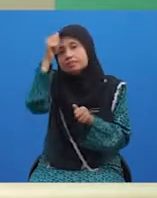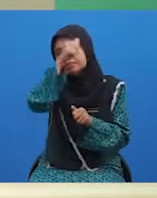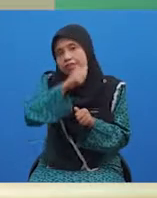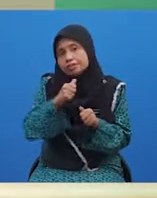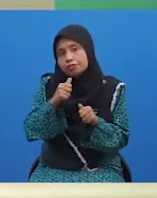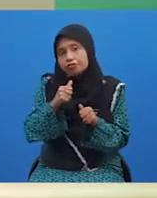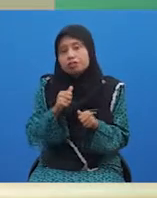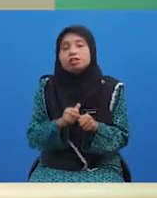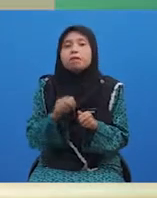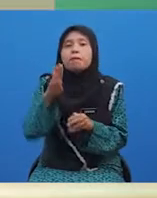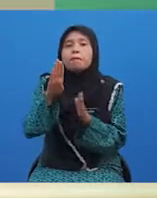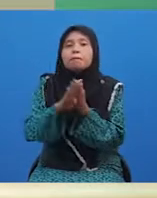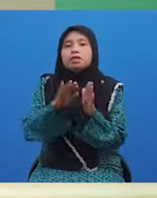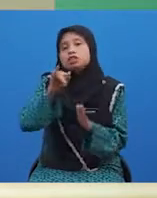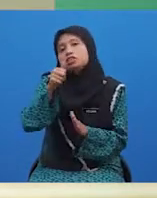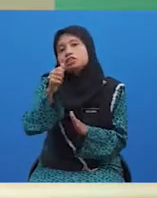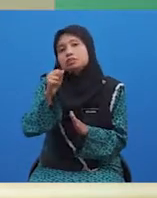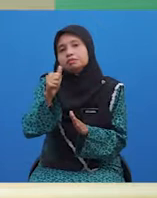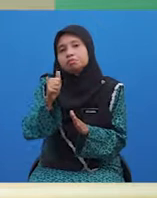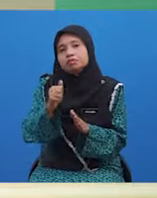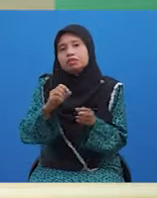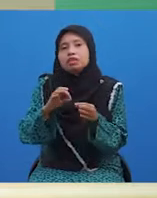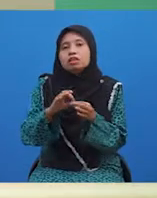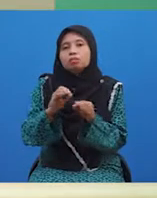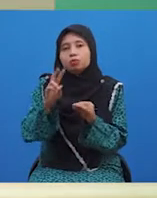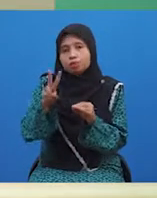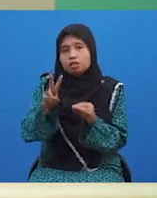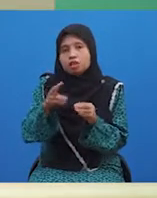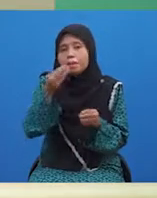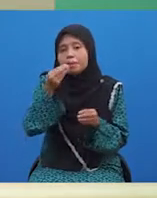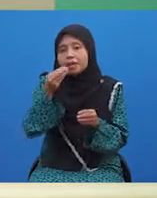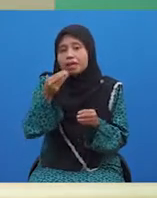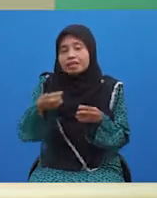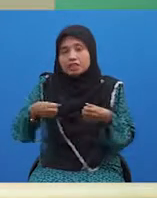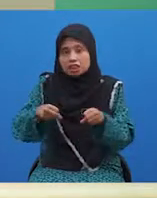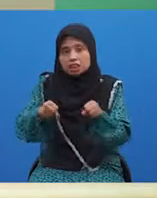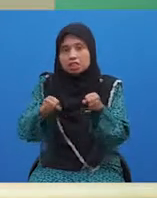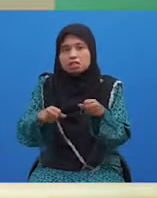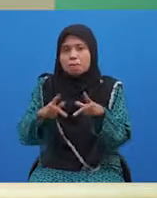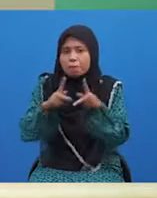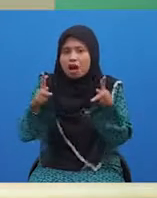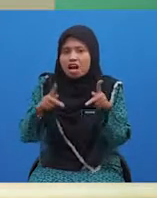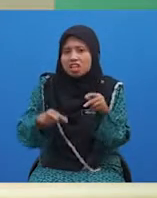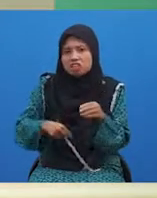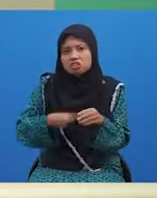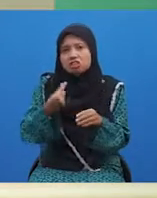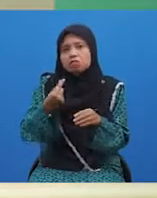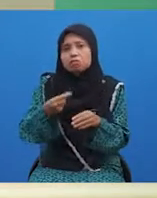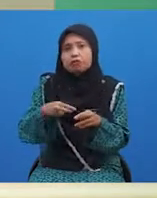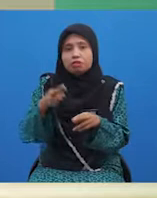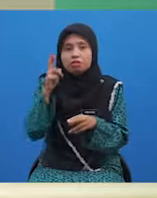berjasa. Ayat kedua. Makanan segera paling digemari remaja kini.